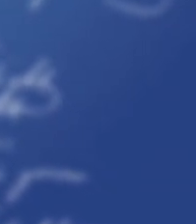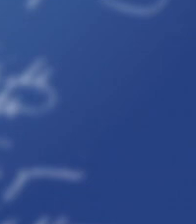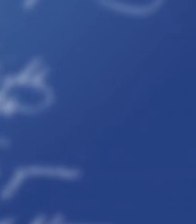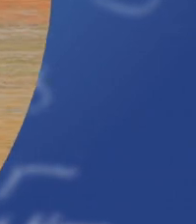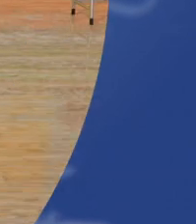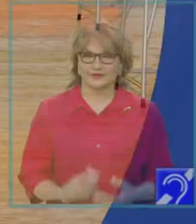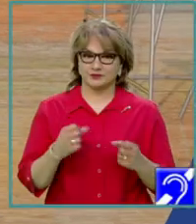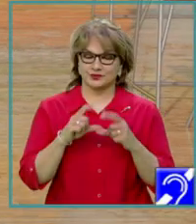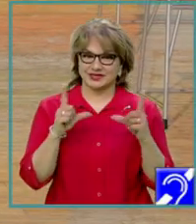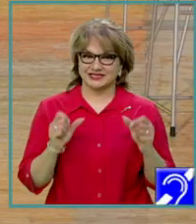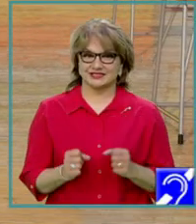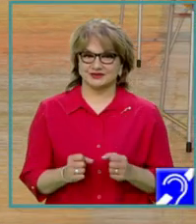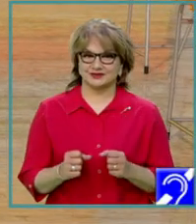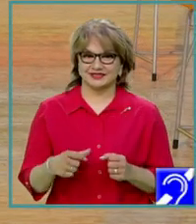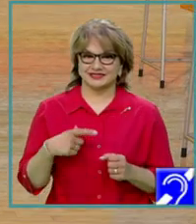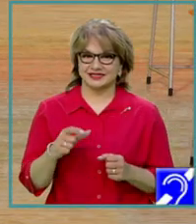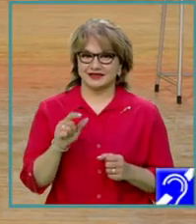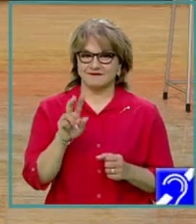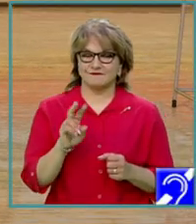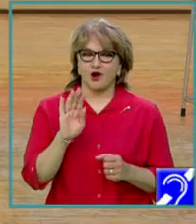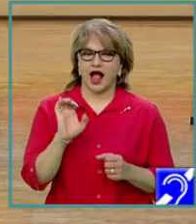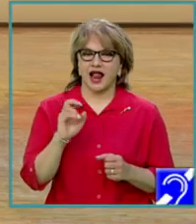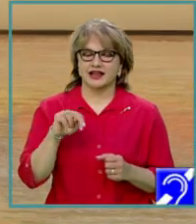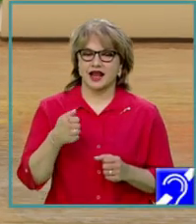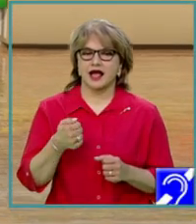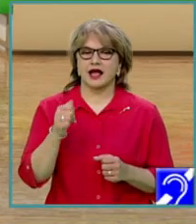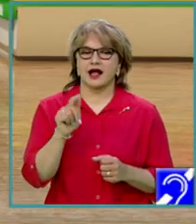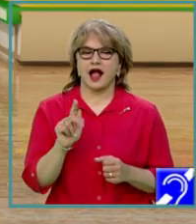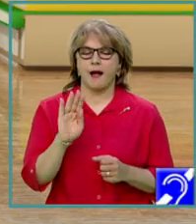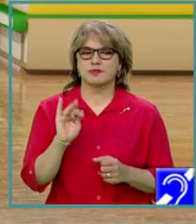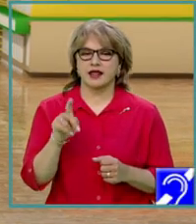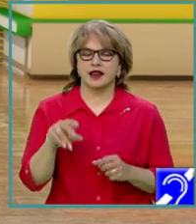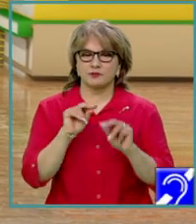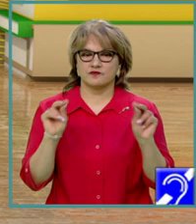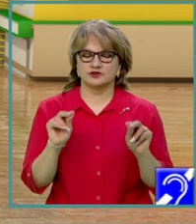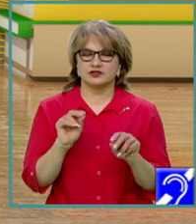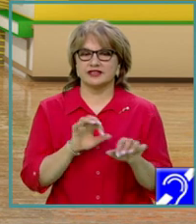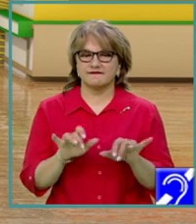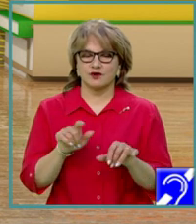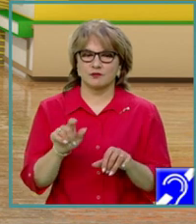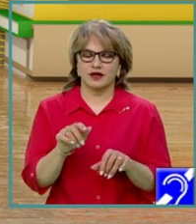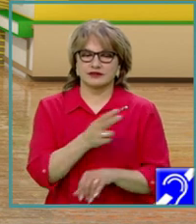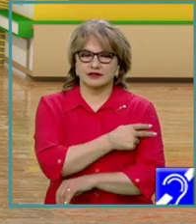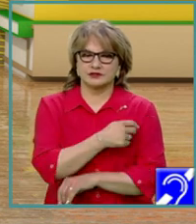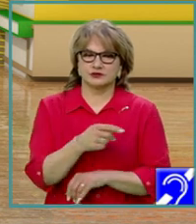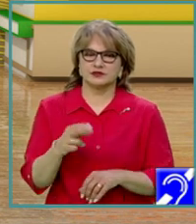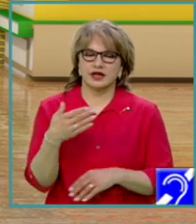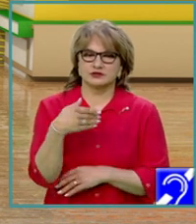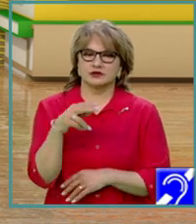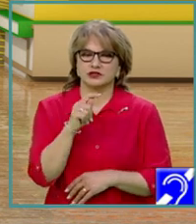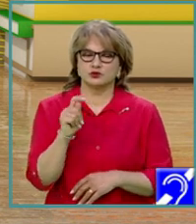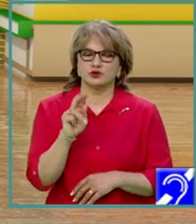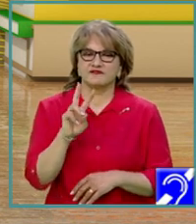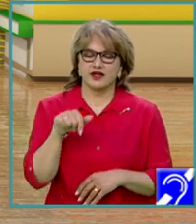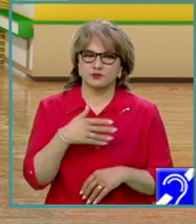Bună ziua, sunt Bocalina Gabriela, profesor de informatică la Colegiul Național de Informatică Tudor